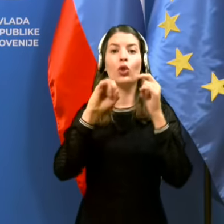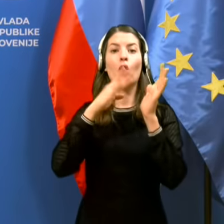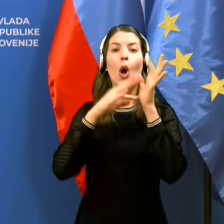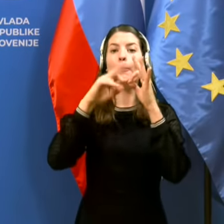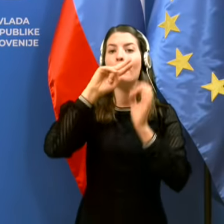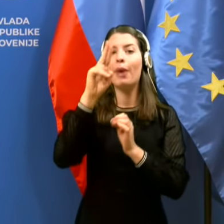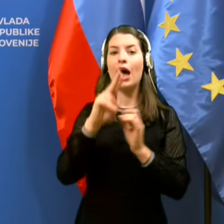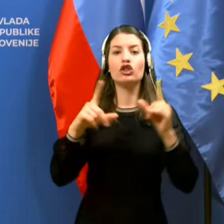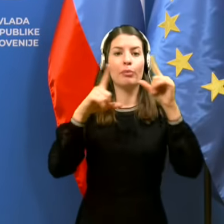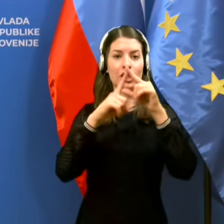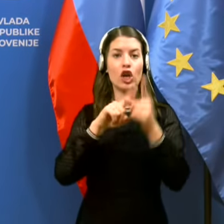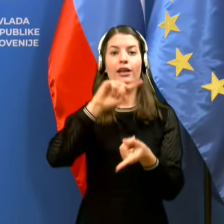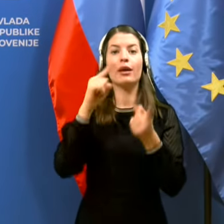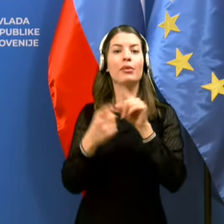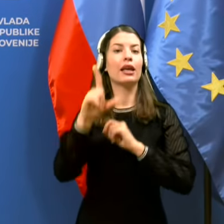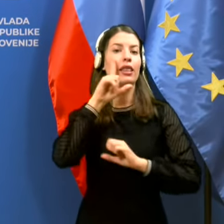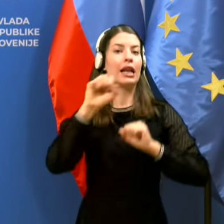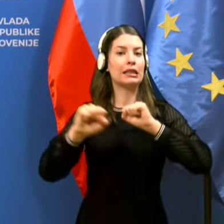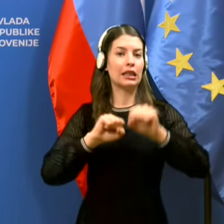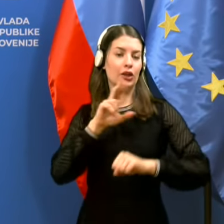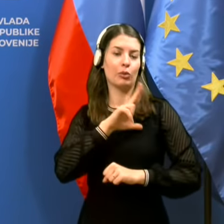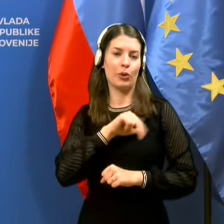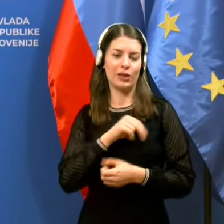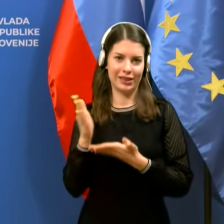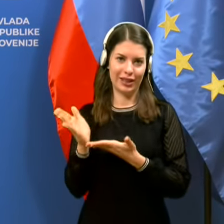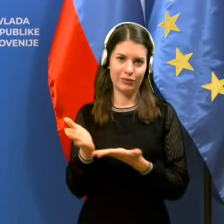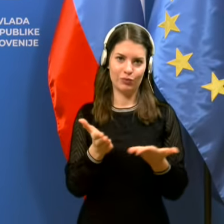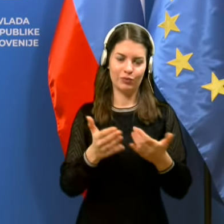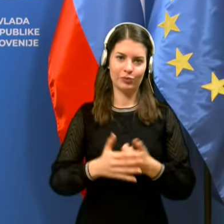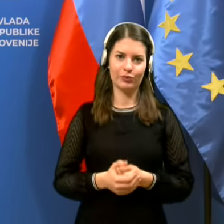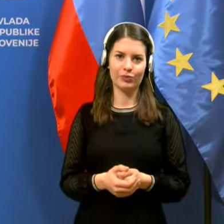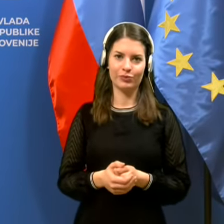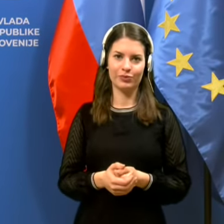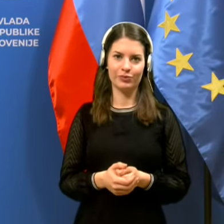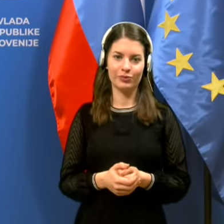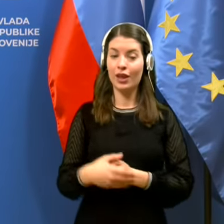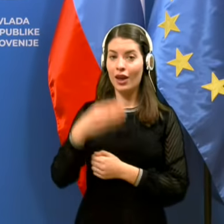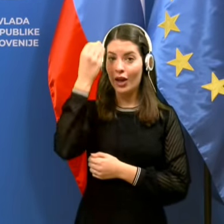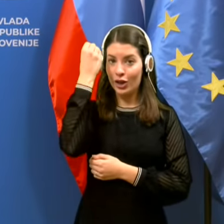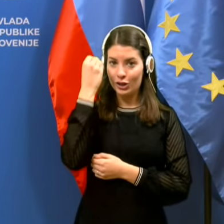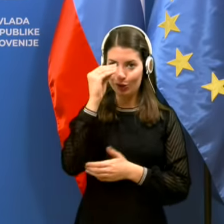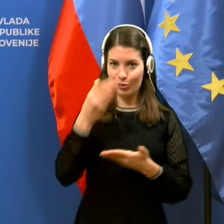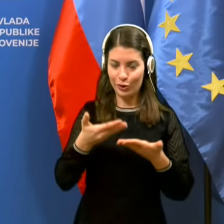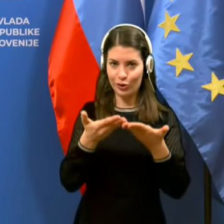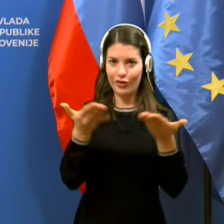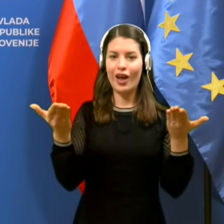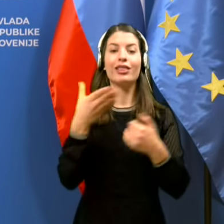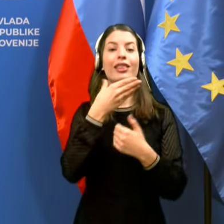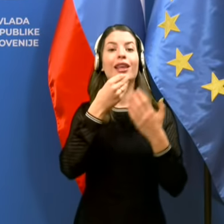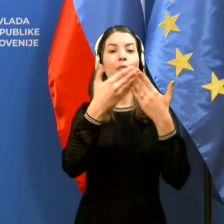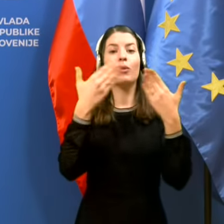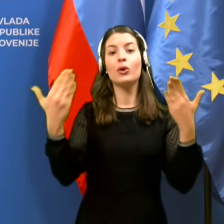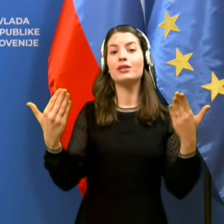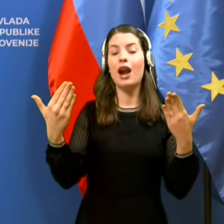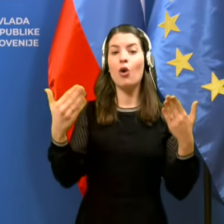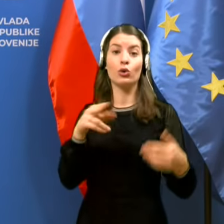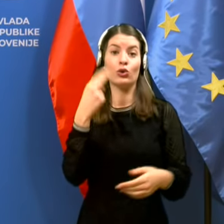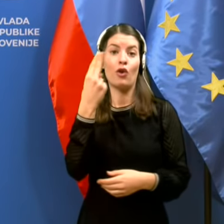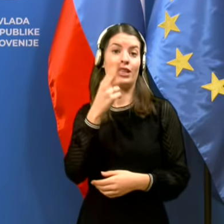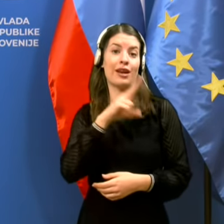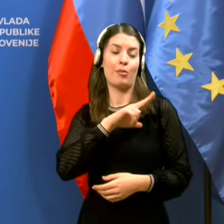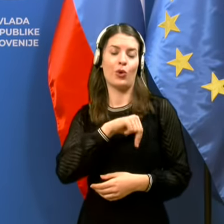namestnika generalnega direktorja policije. Izvolite. Spoštovani, najprej lepo zdrav imeno slovenske policije.